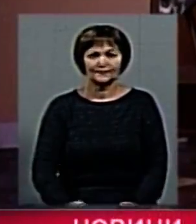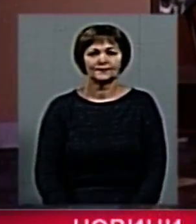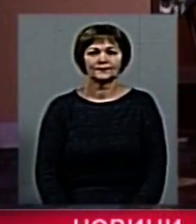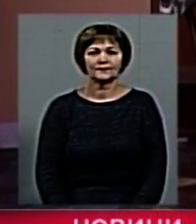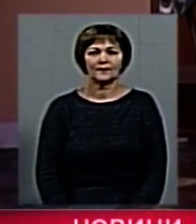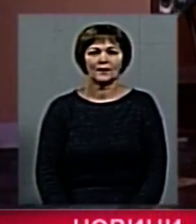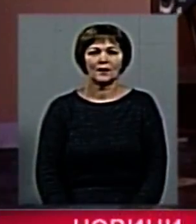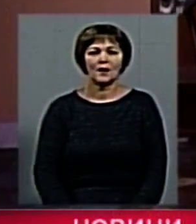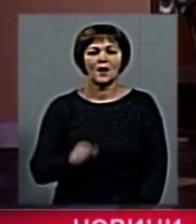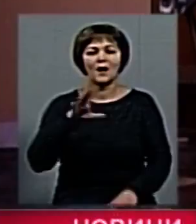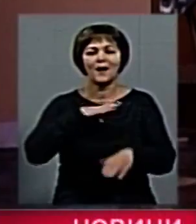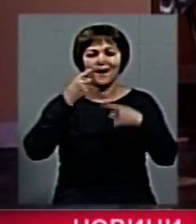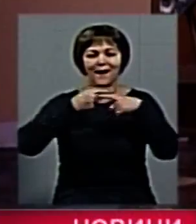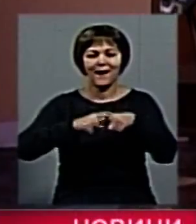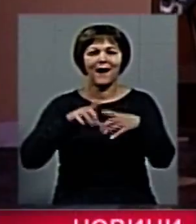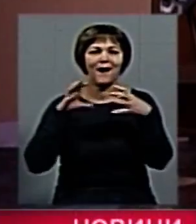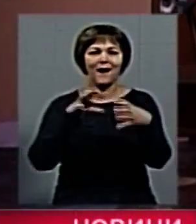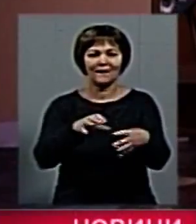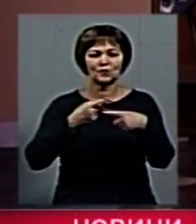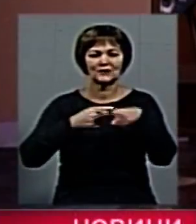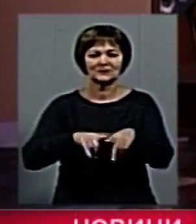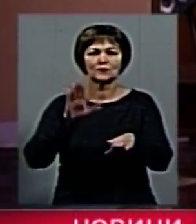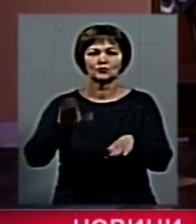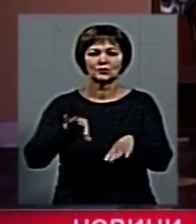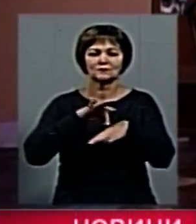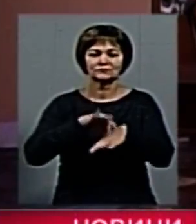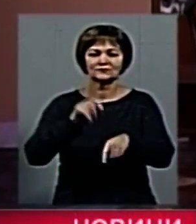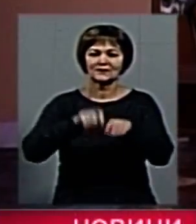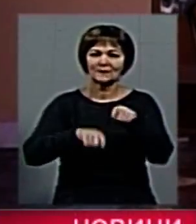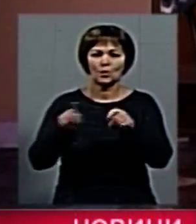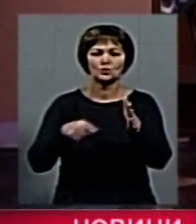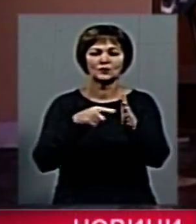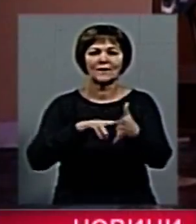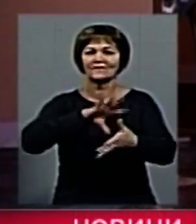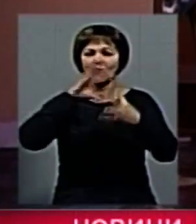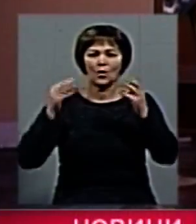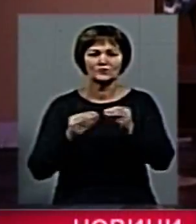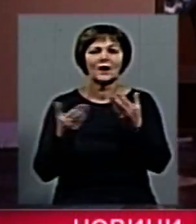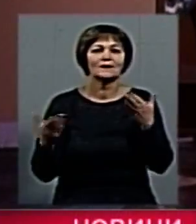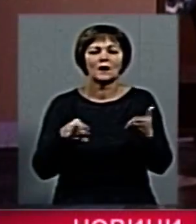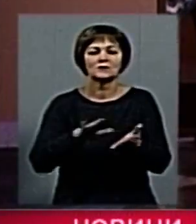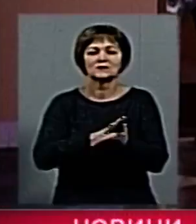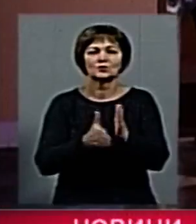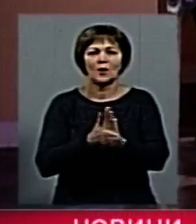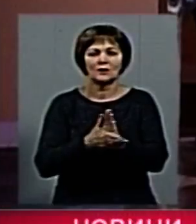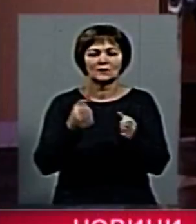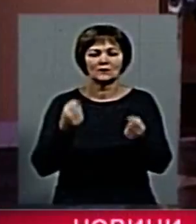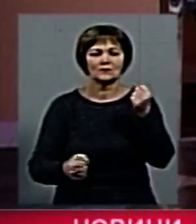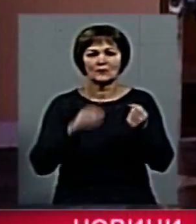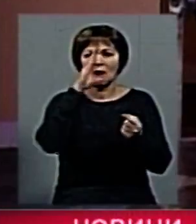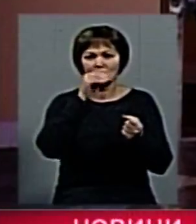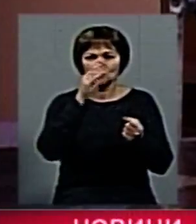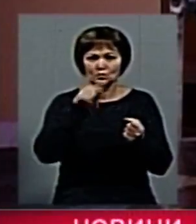Призначено автотехнічну експертизу для встановлення загалом технічного стану транспортного